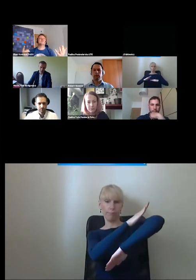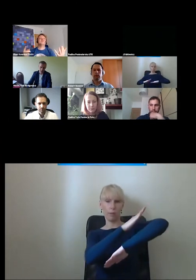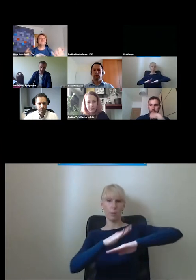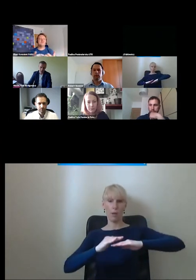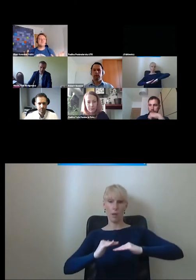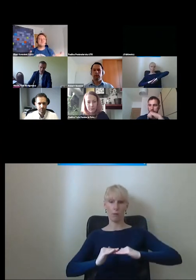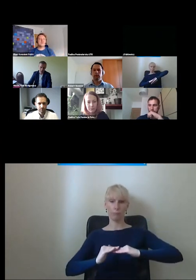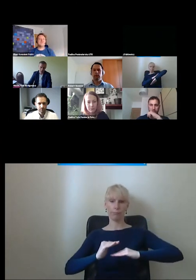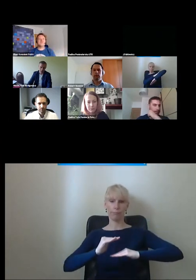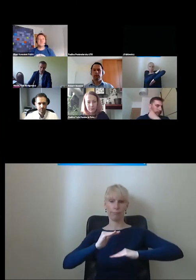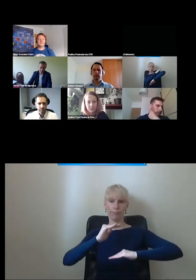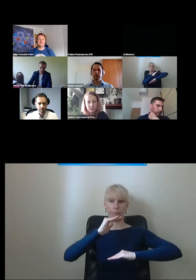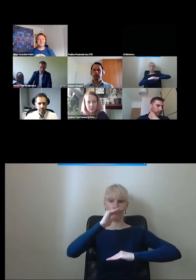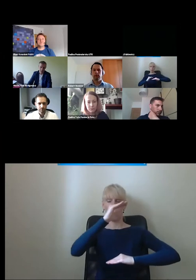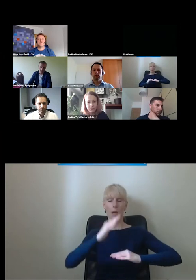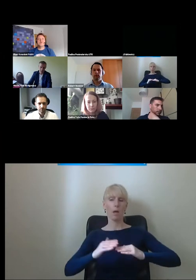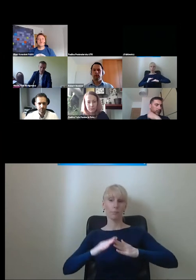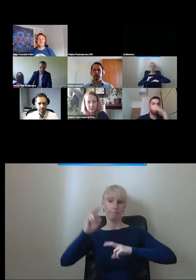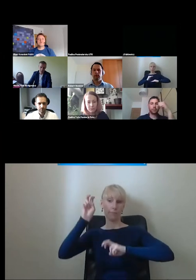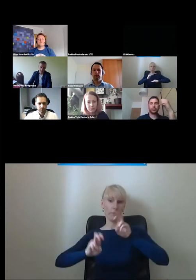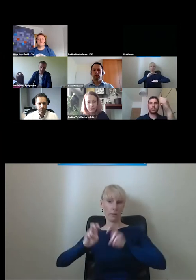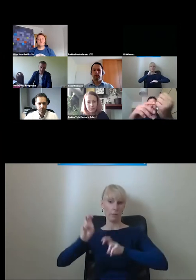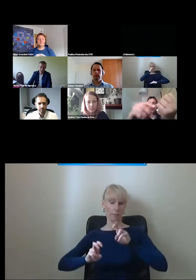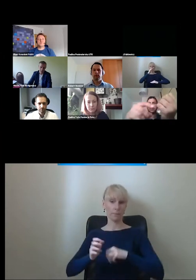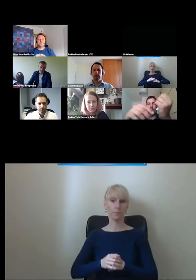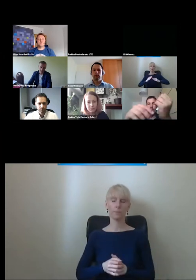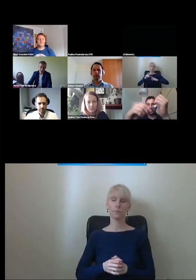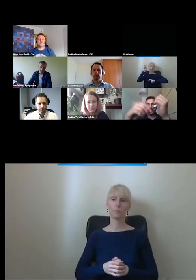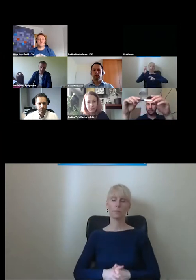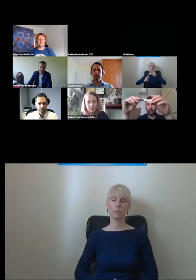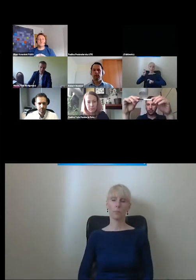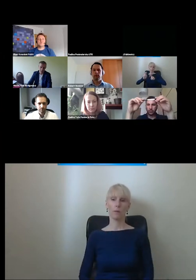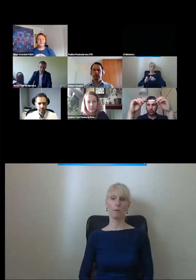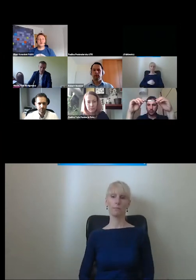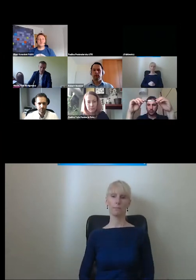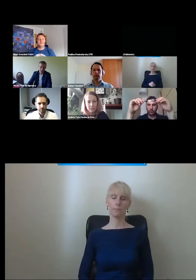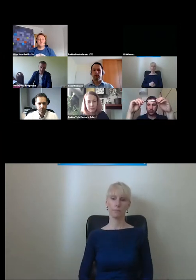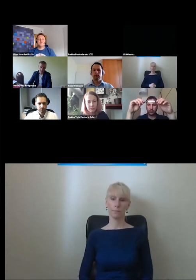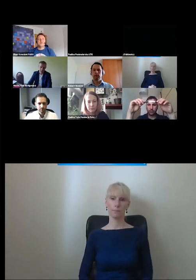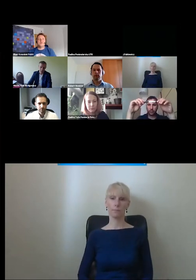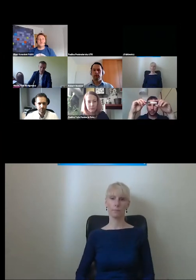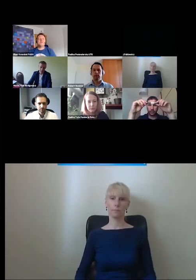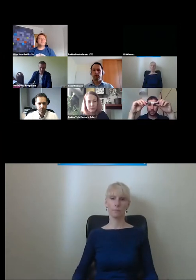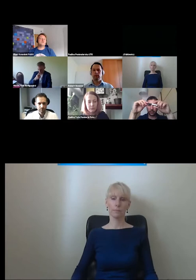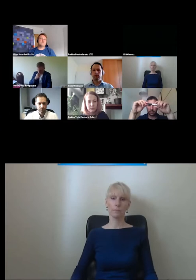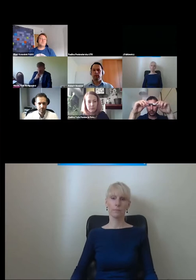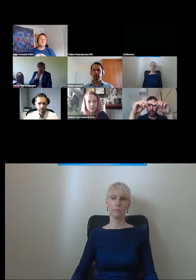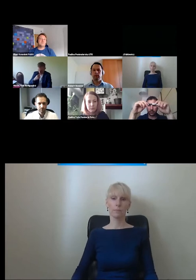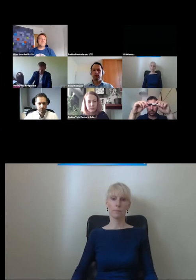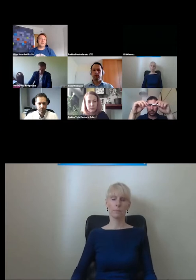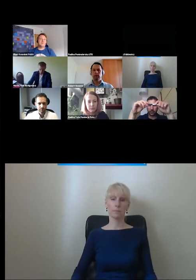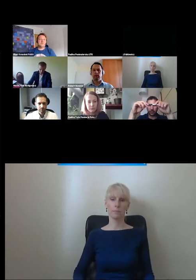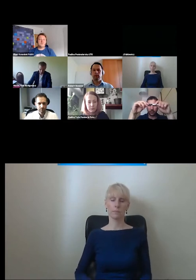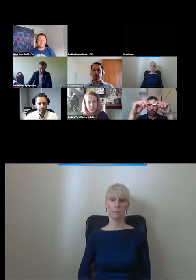przyschodowej windy. To są takie rzeczy, które gdzieś tam przychodzą mi do głowy na pierwszy rzut oka. One się różnią